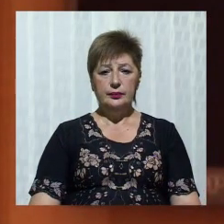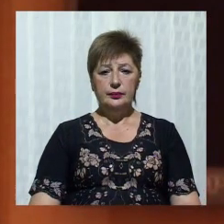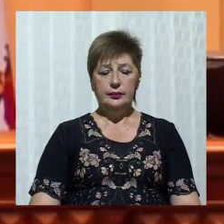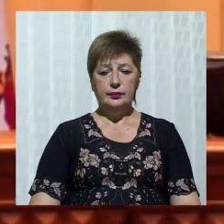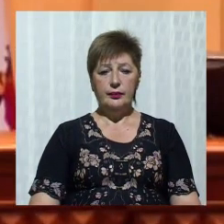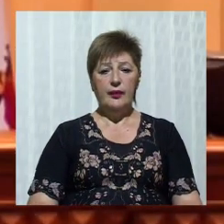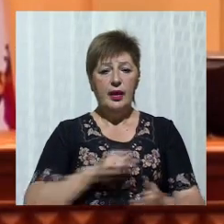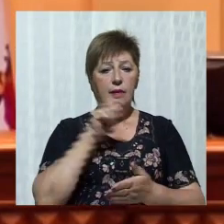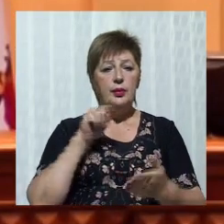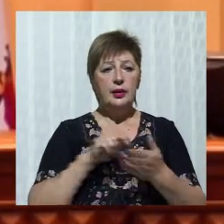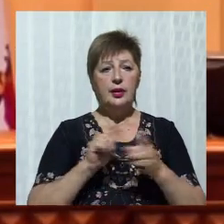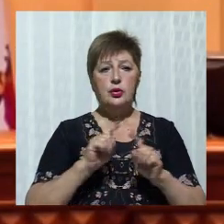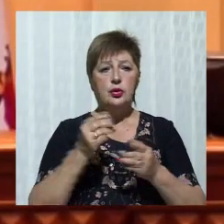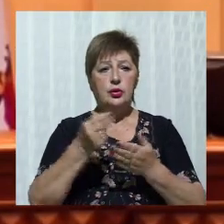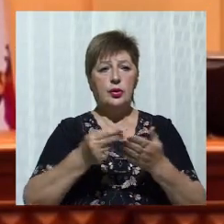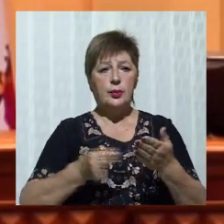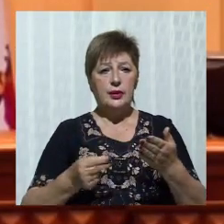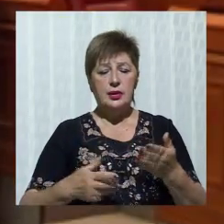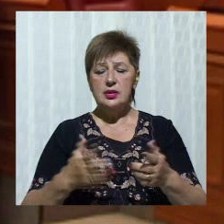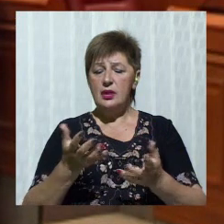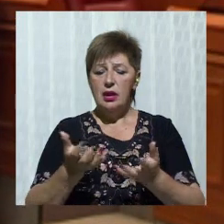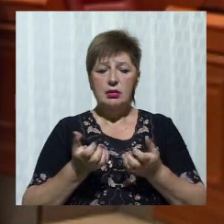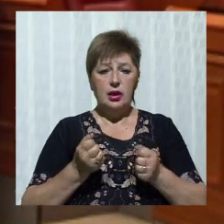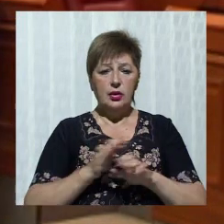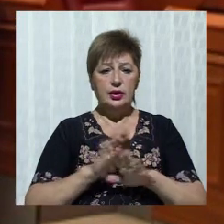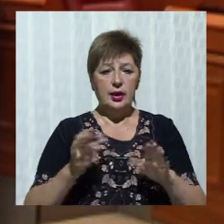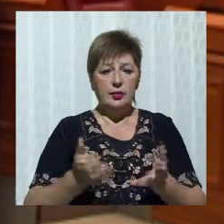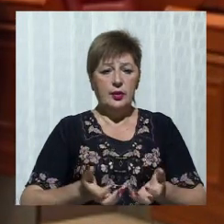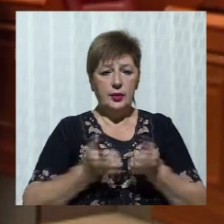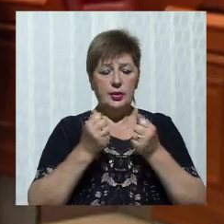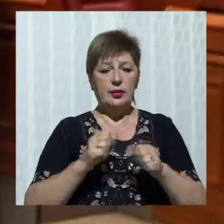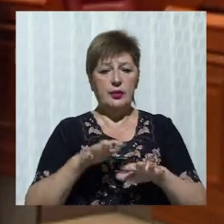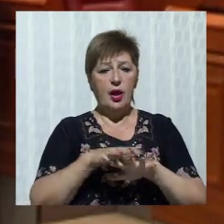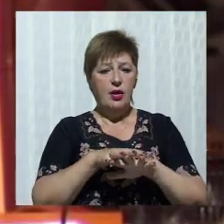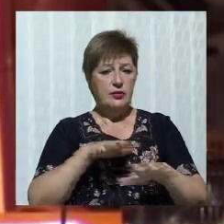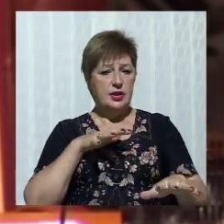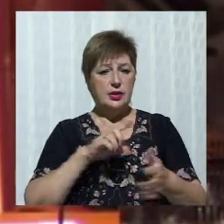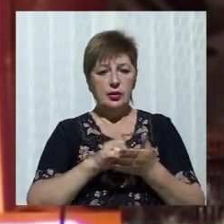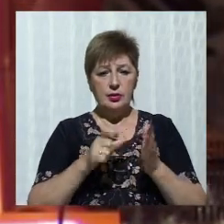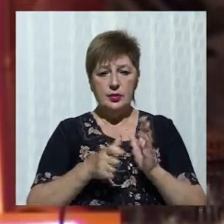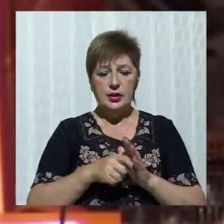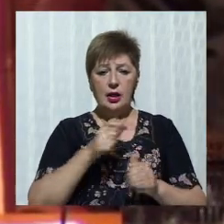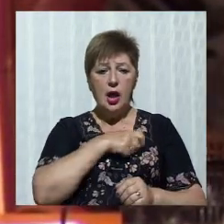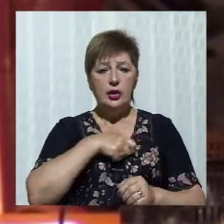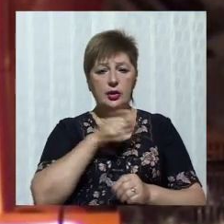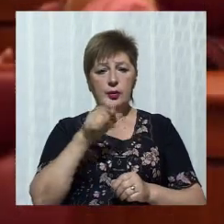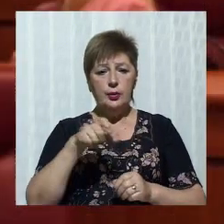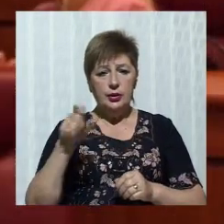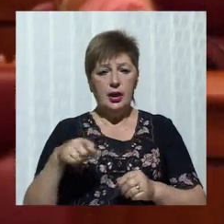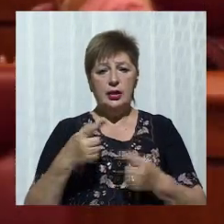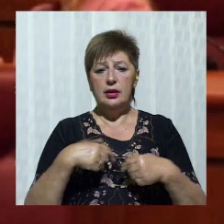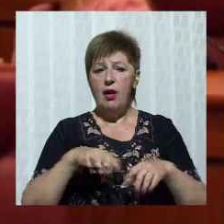Питання щодо петиції не отримало достатньої підтримки в сесійній залі. Депутати також не проголосували у цілому за 86